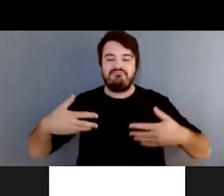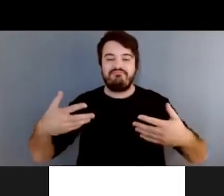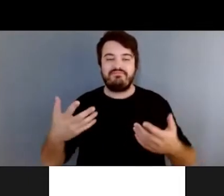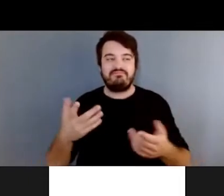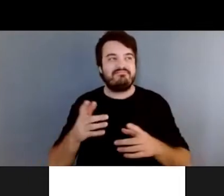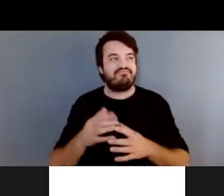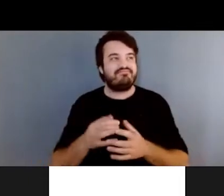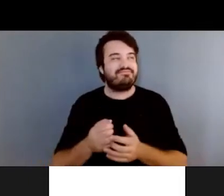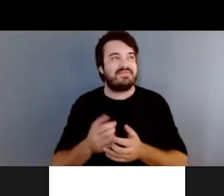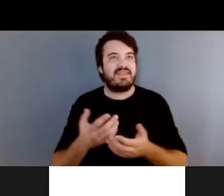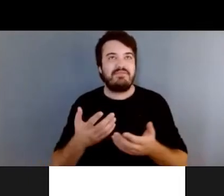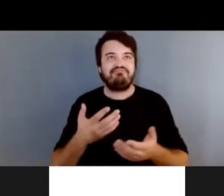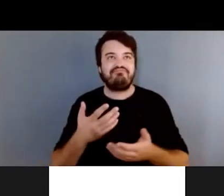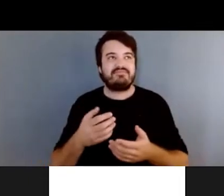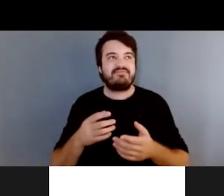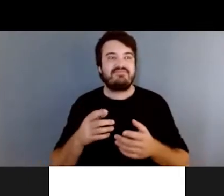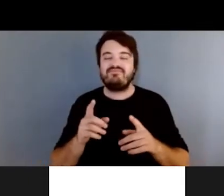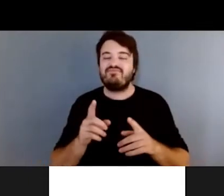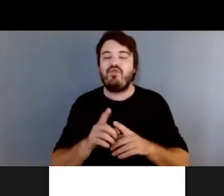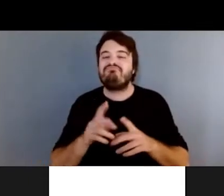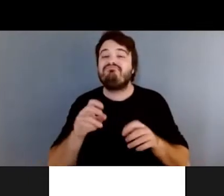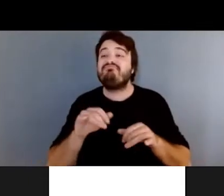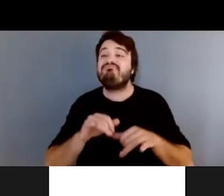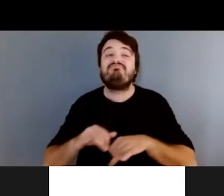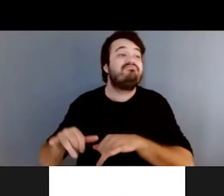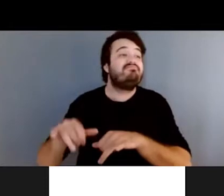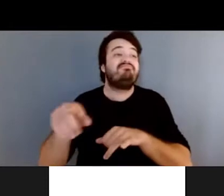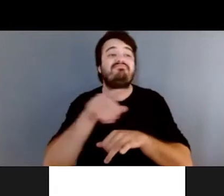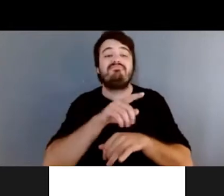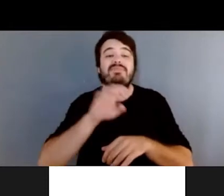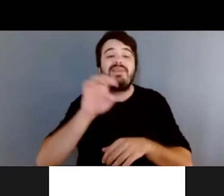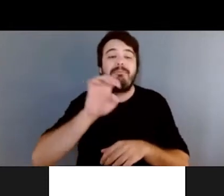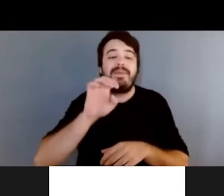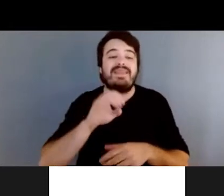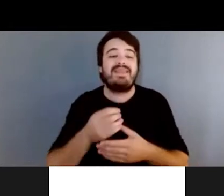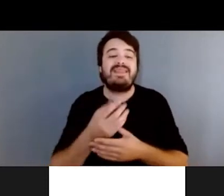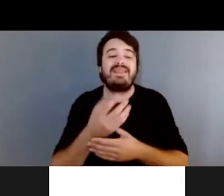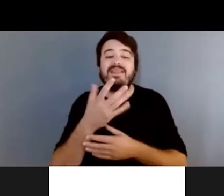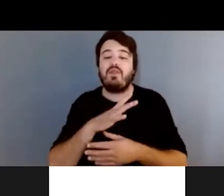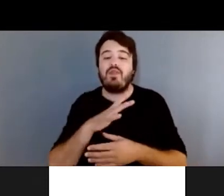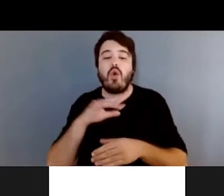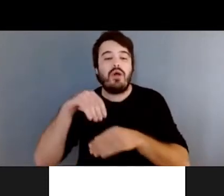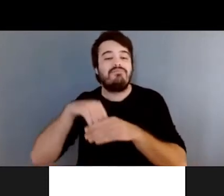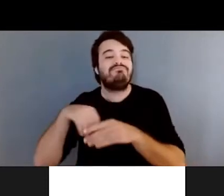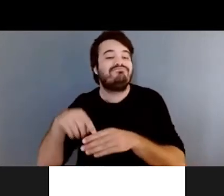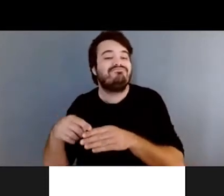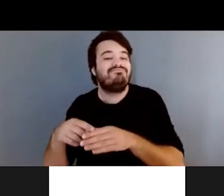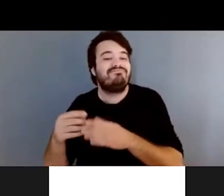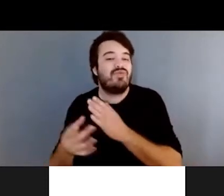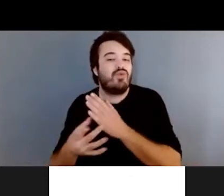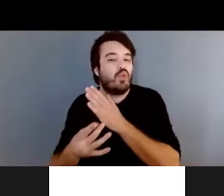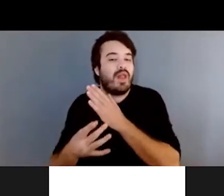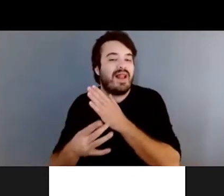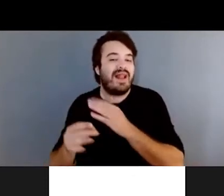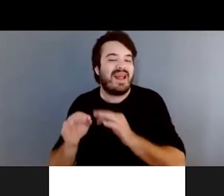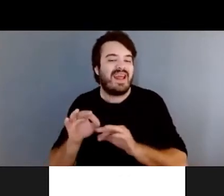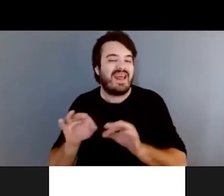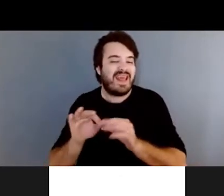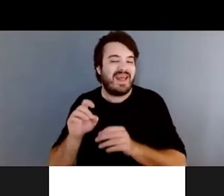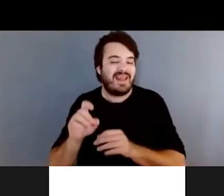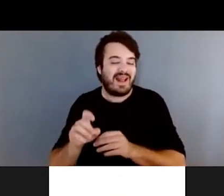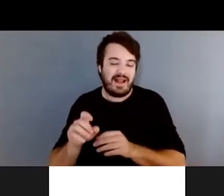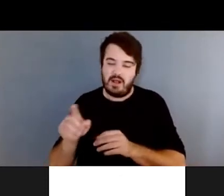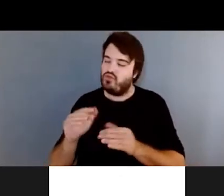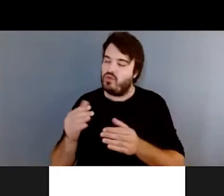Et comme la plupart des épices, la plupart des plantes qui contiennent des huiles essentielles, ce sont tous des plantes qui vont